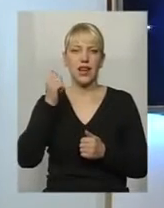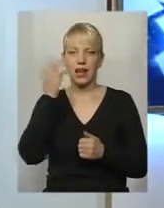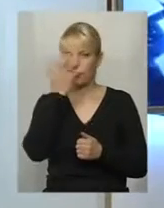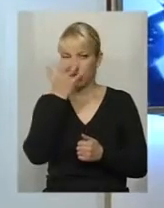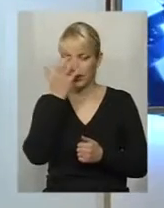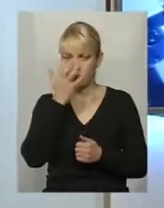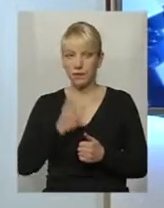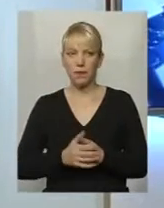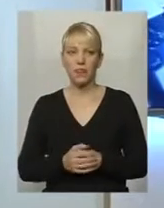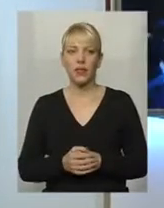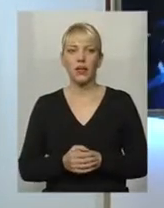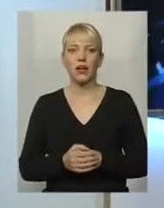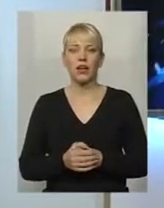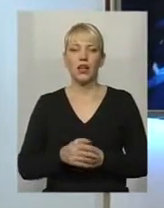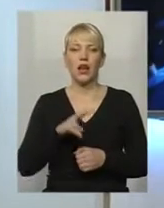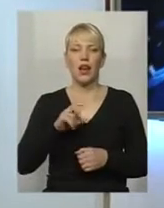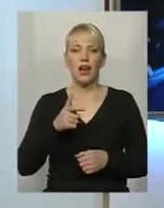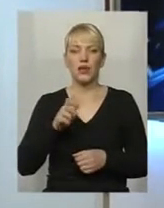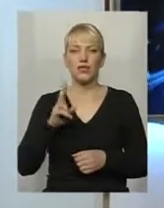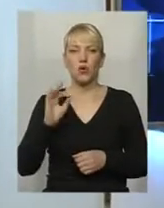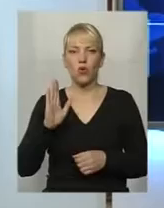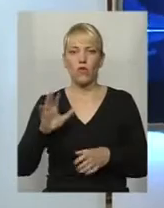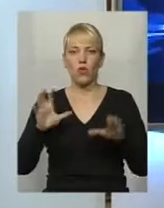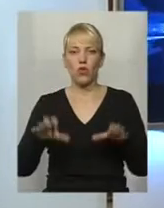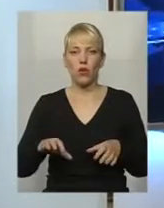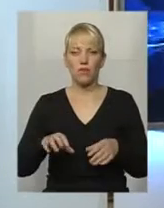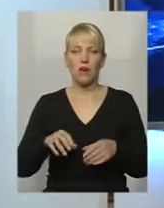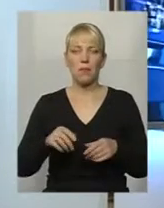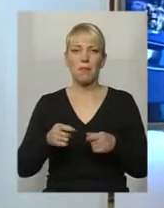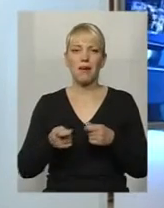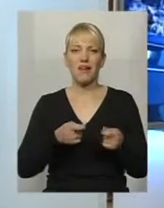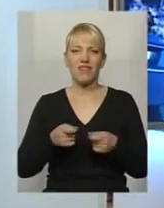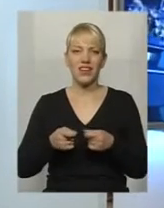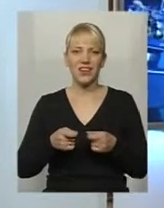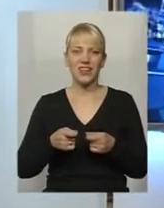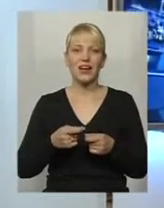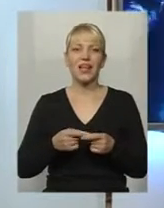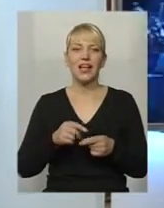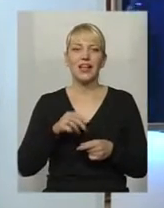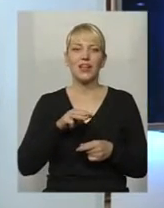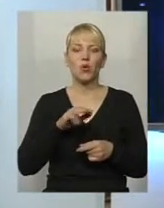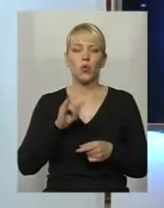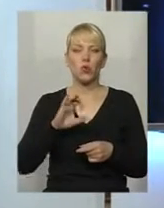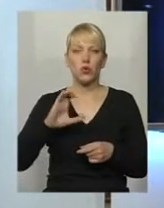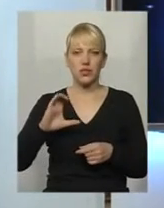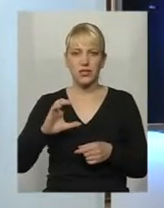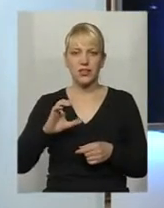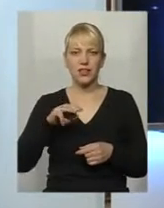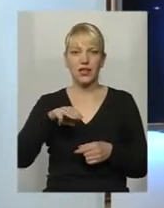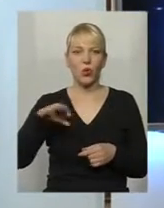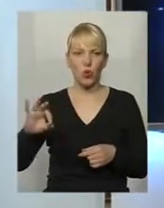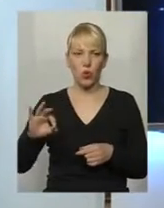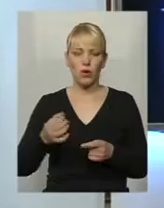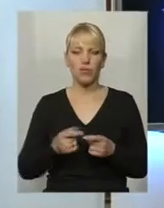Петро Лєсков – голова правління Латичівської територіальної первинної організації УТОСу. По